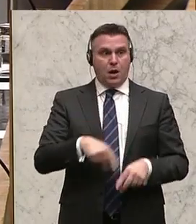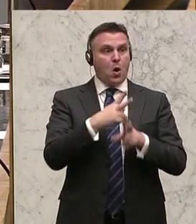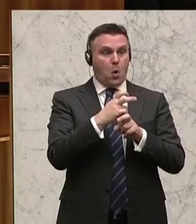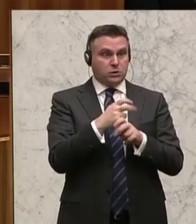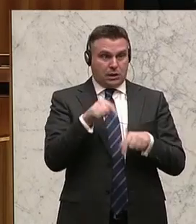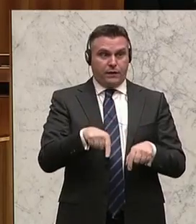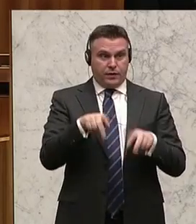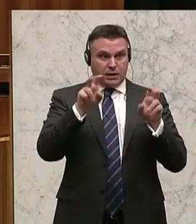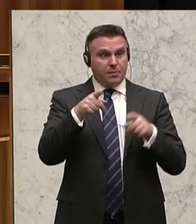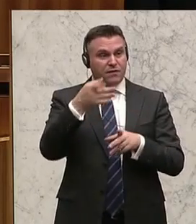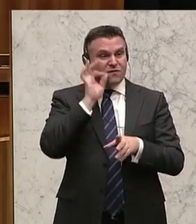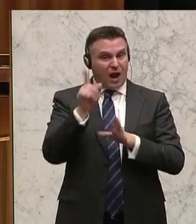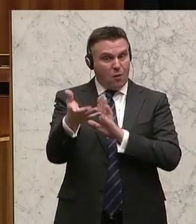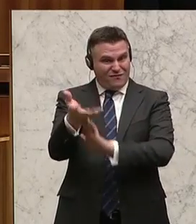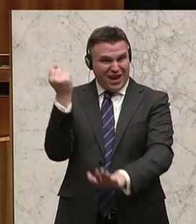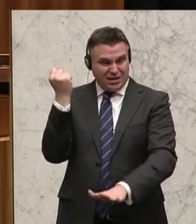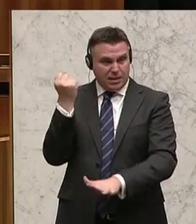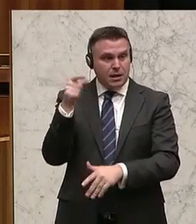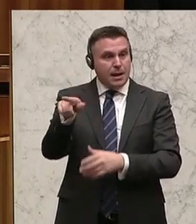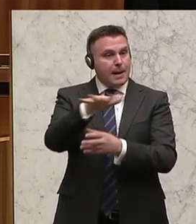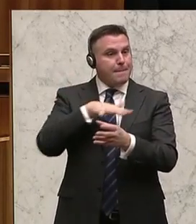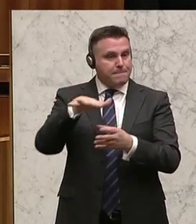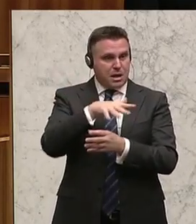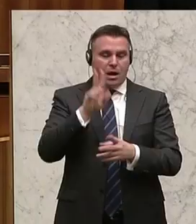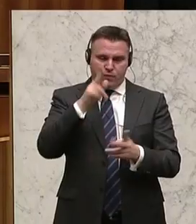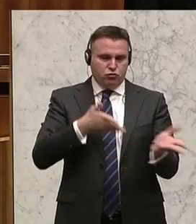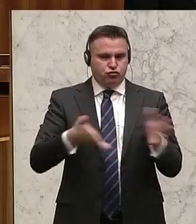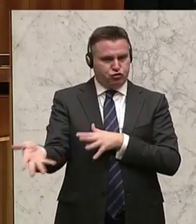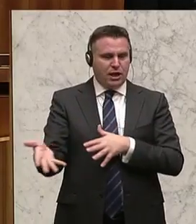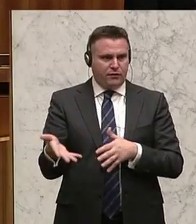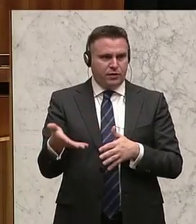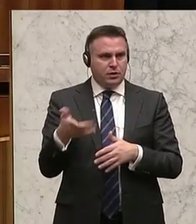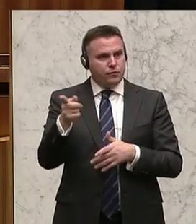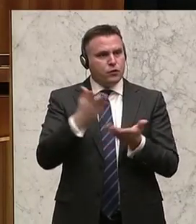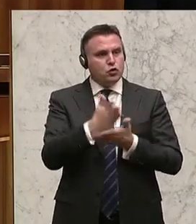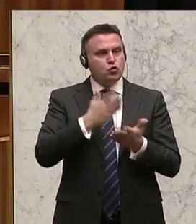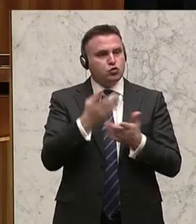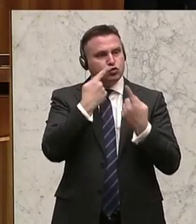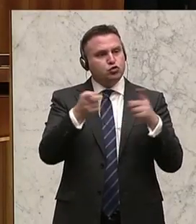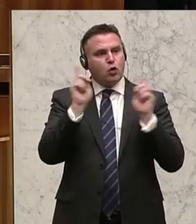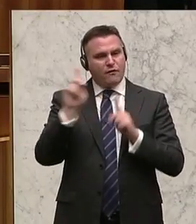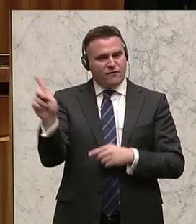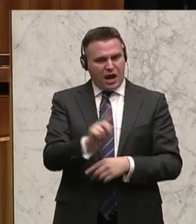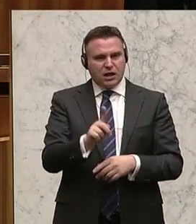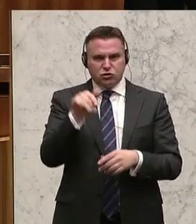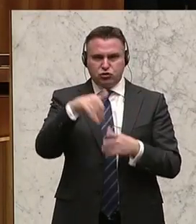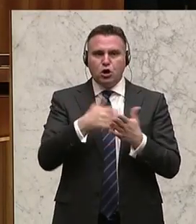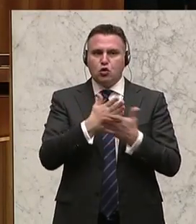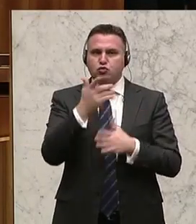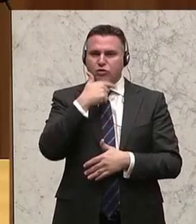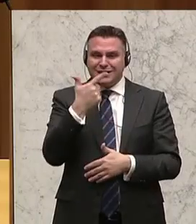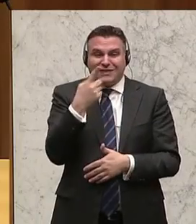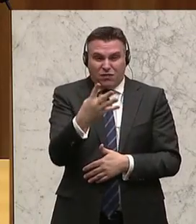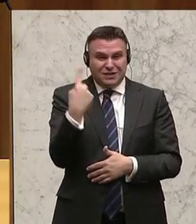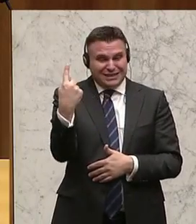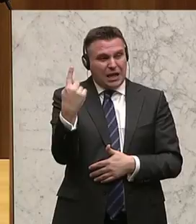Thema. Und wenn Sie diesen Fondus wegnehmen, wird das in diesem Bereich zu einem Notstand führen. Durchschnittsalter von den slowakischen Pflegekräften 42. Die